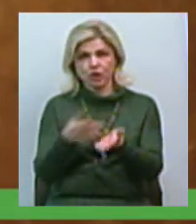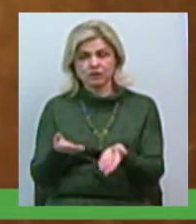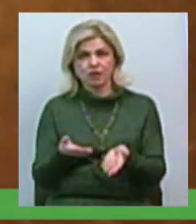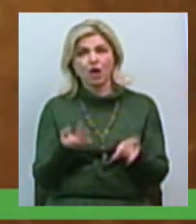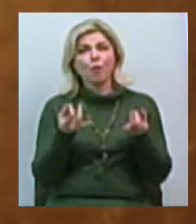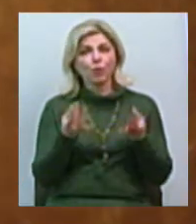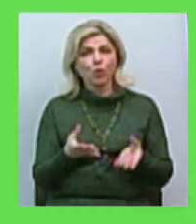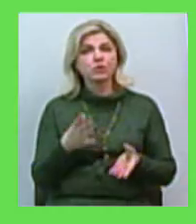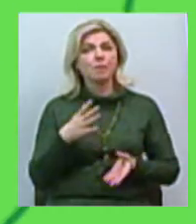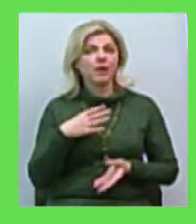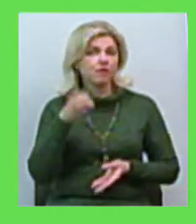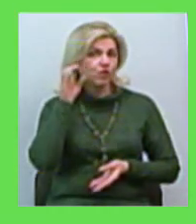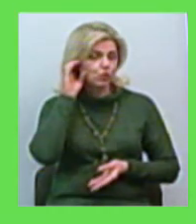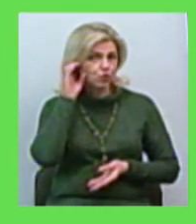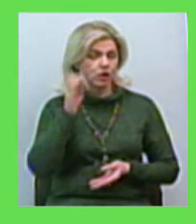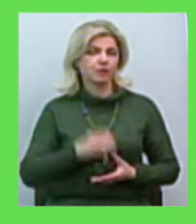Ну,